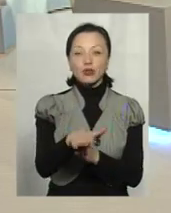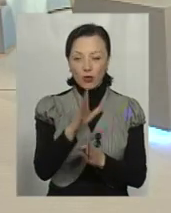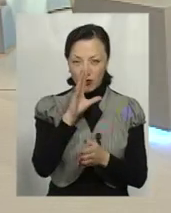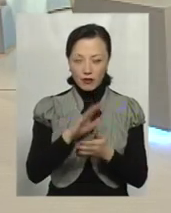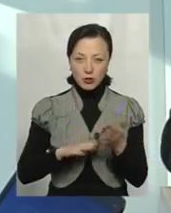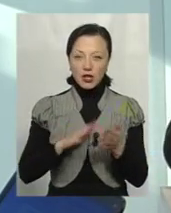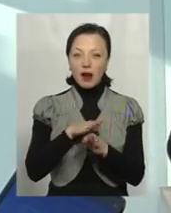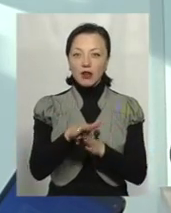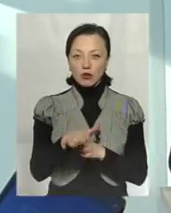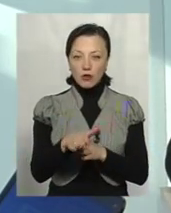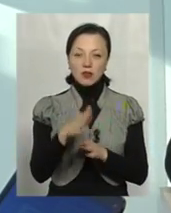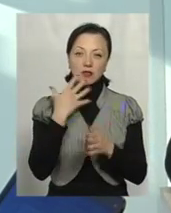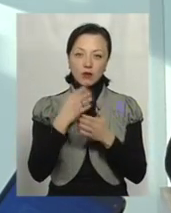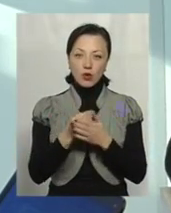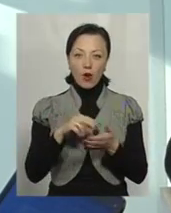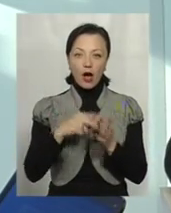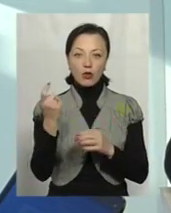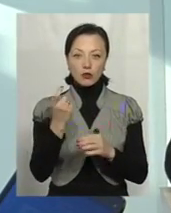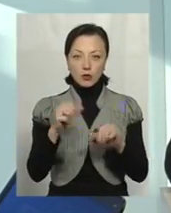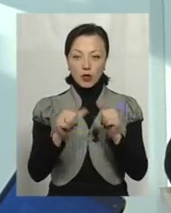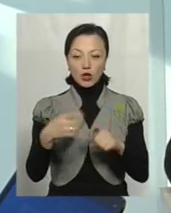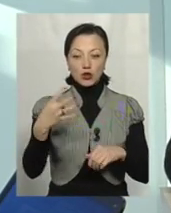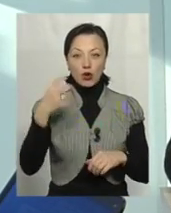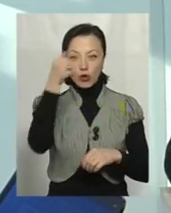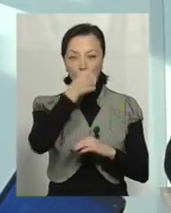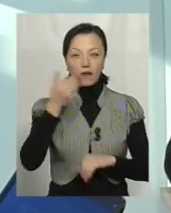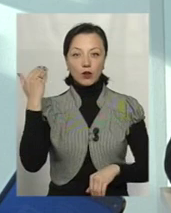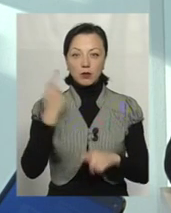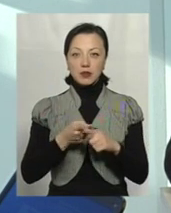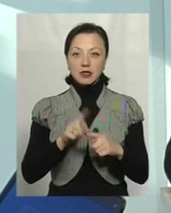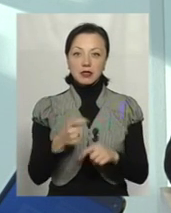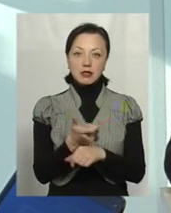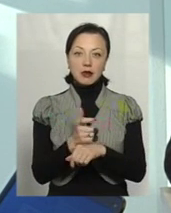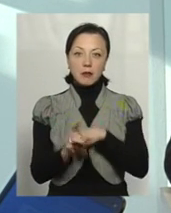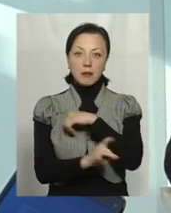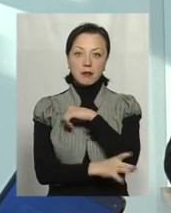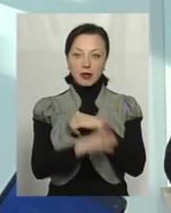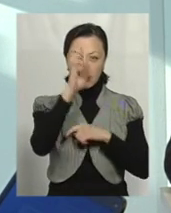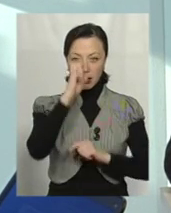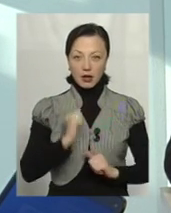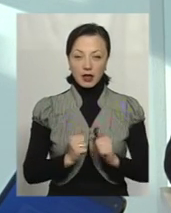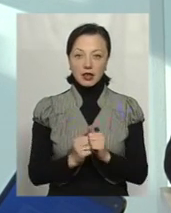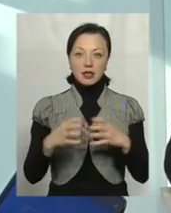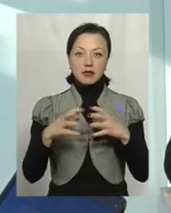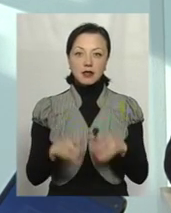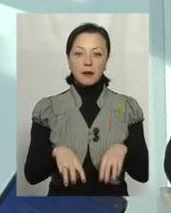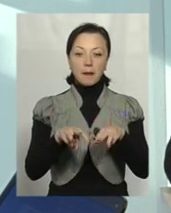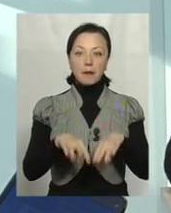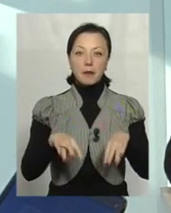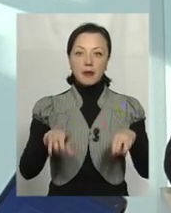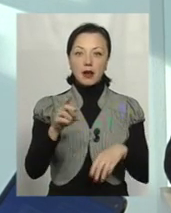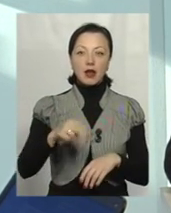прикладі Китаю все дуже гарно видно. 40 років тому – це сама бідна країна світу. Мільярд джебраків.